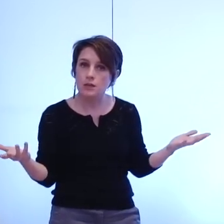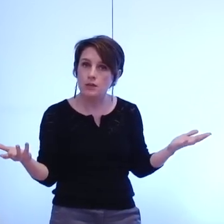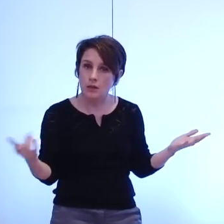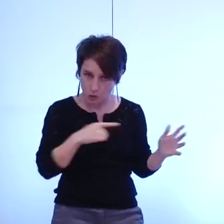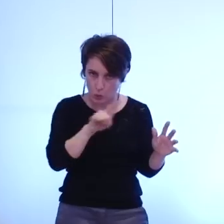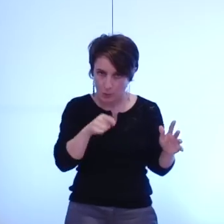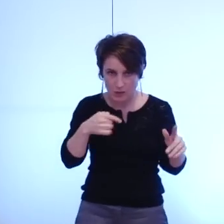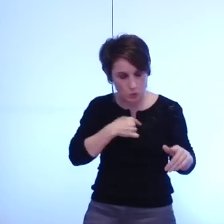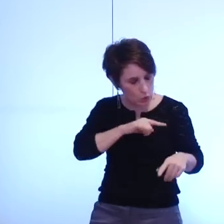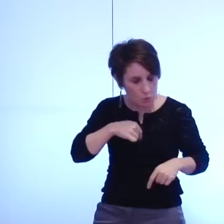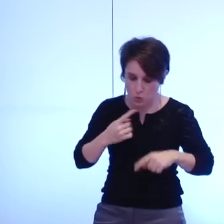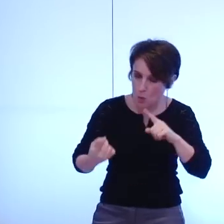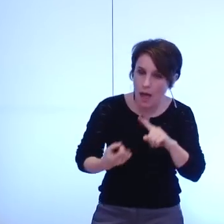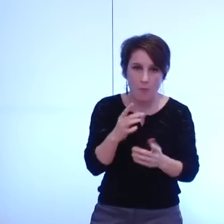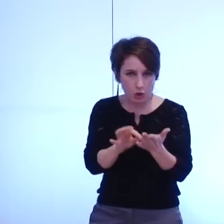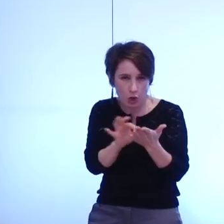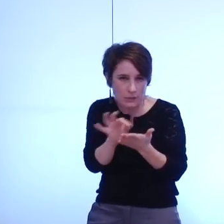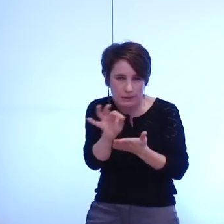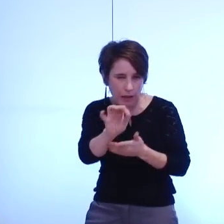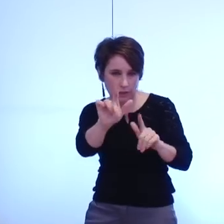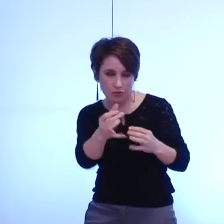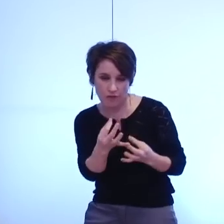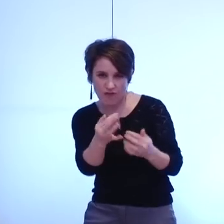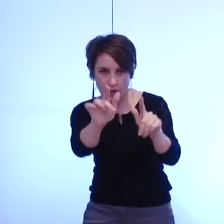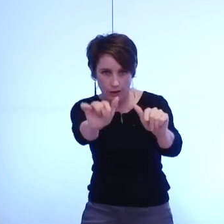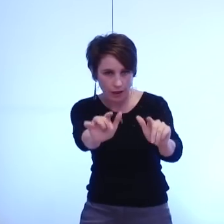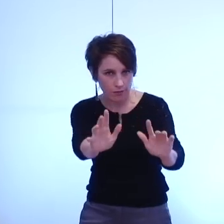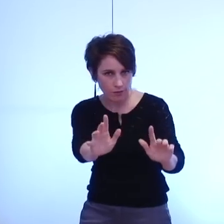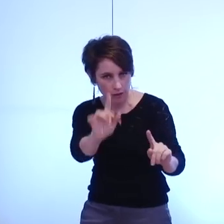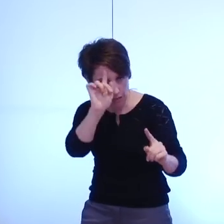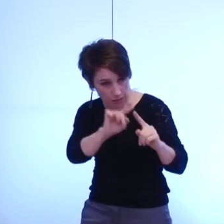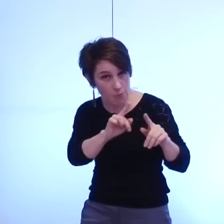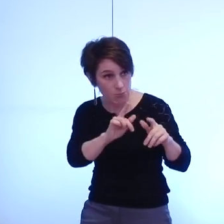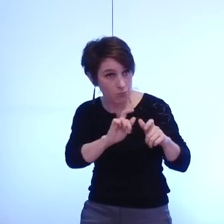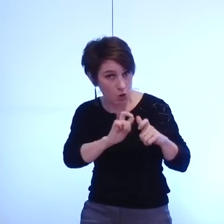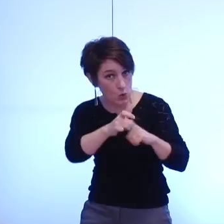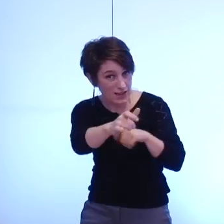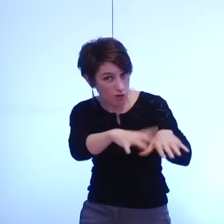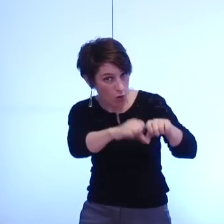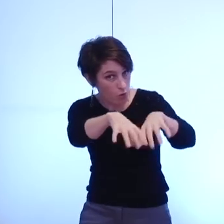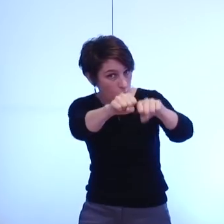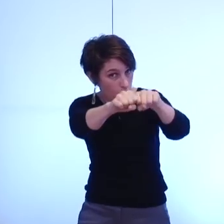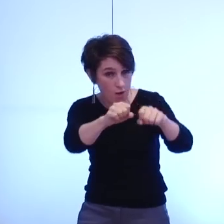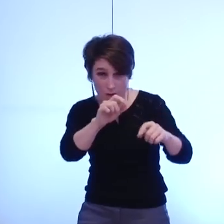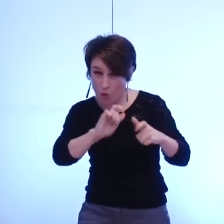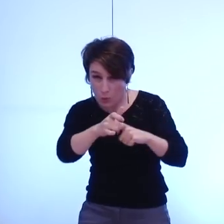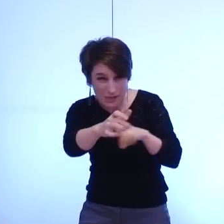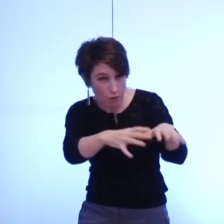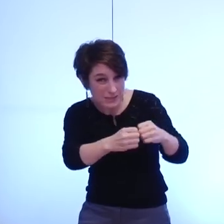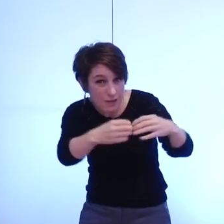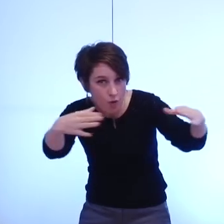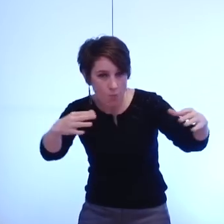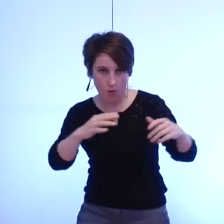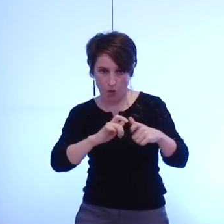stratégies en la matière des conséquences très fortes en matière d'emploi en matière de développement en matière d